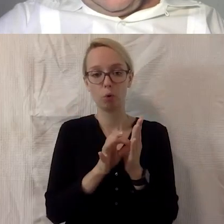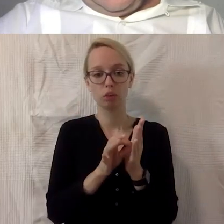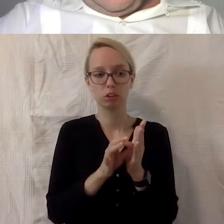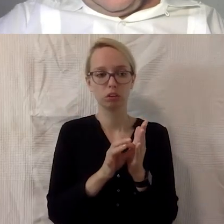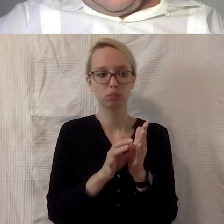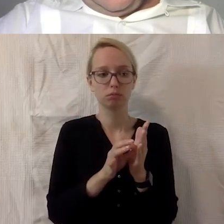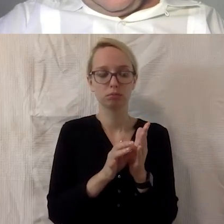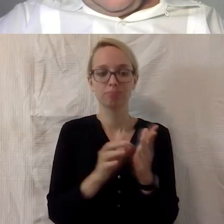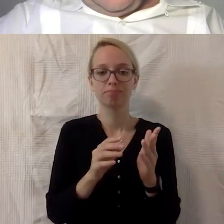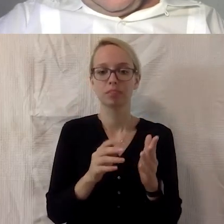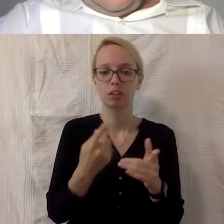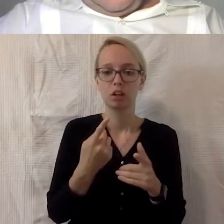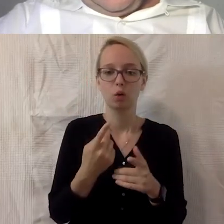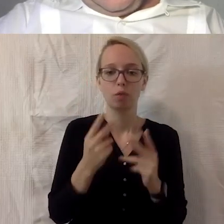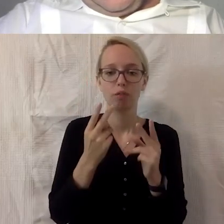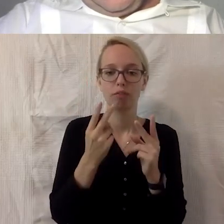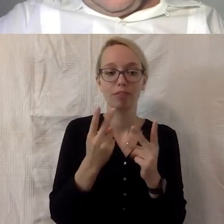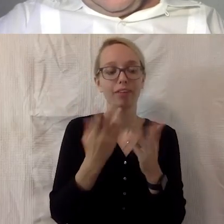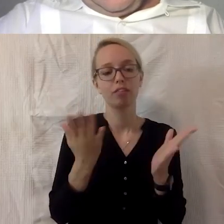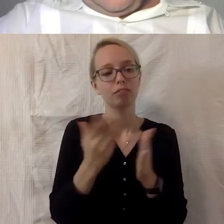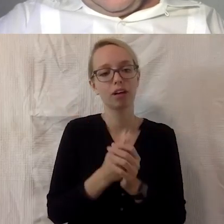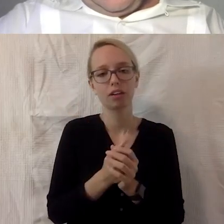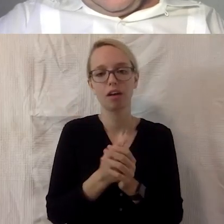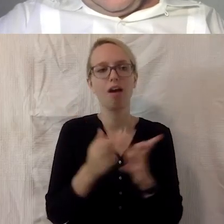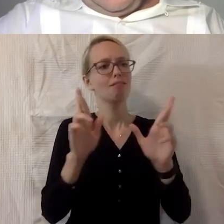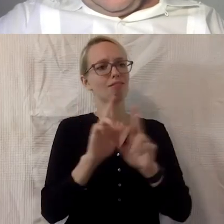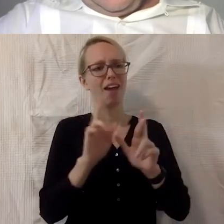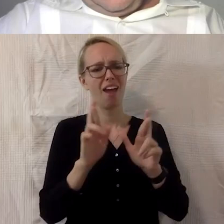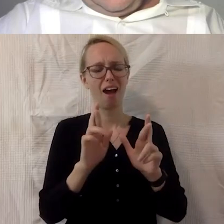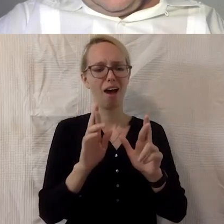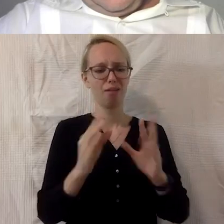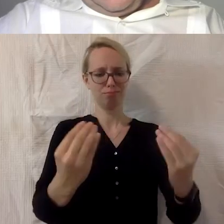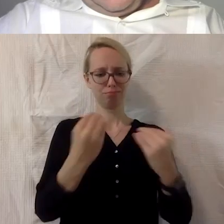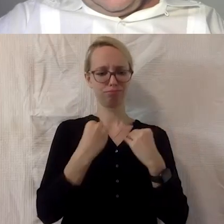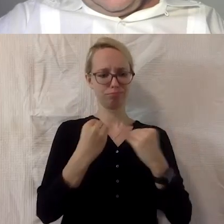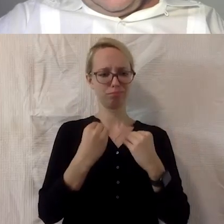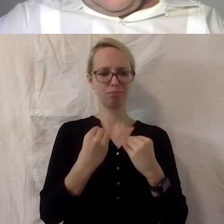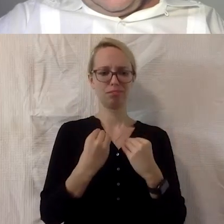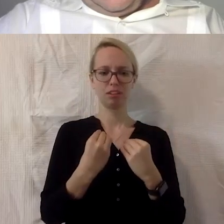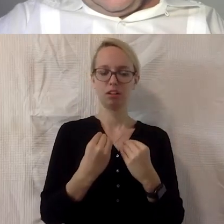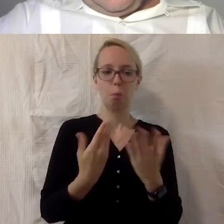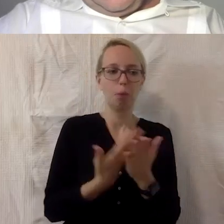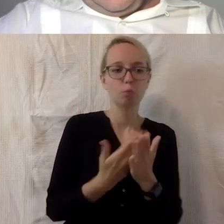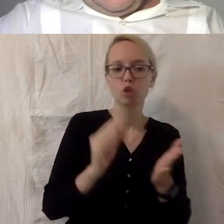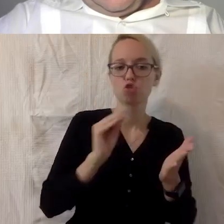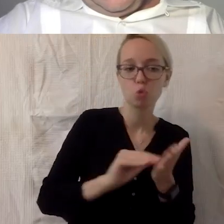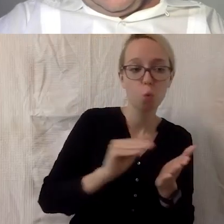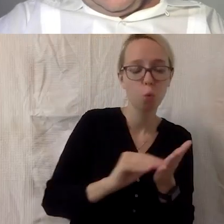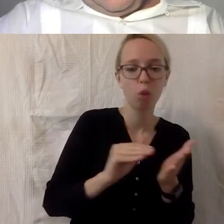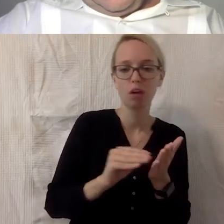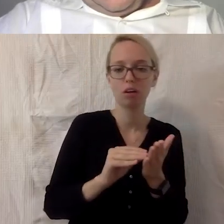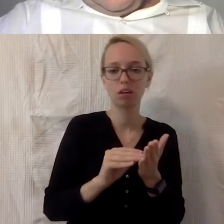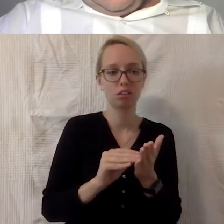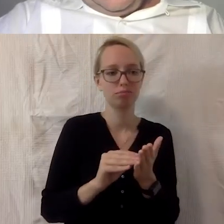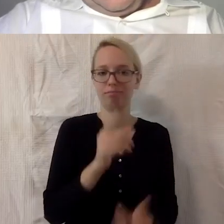natürlich dann auch noch die, wer bringt mir eigentlich, wer gibt mir die Fähigkeiten, also wer bringt mir das bei, in der Schule wird meines Erachtens